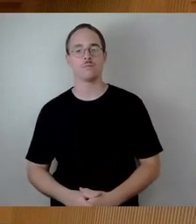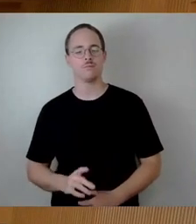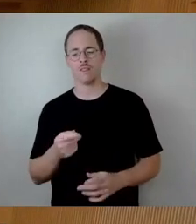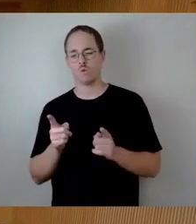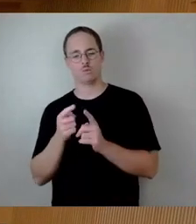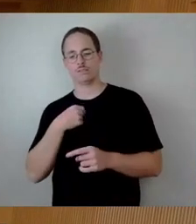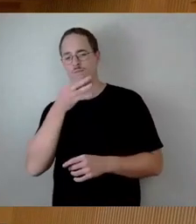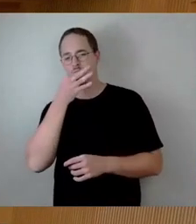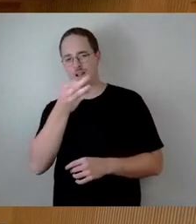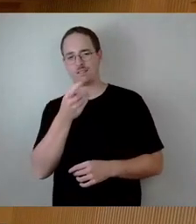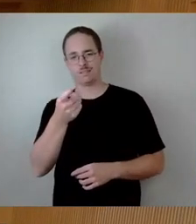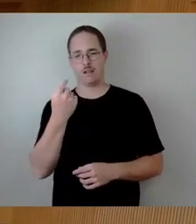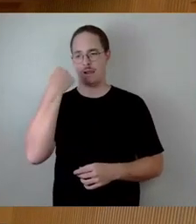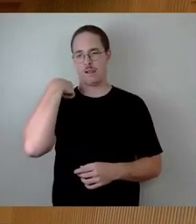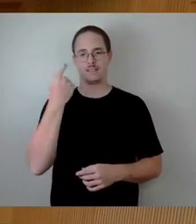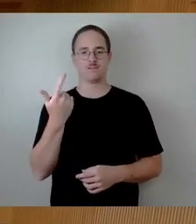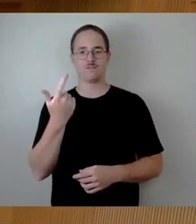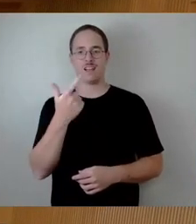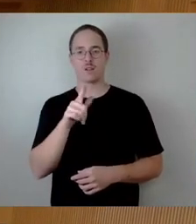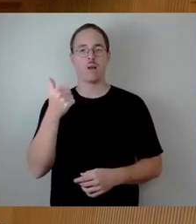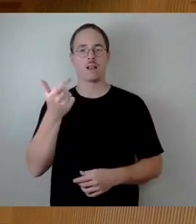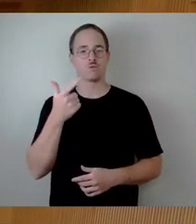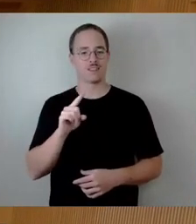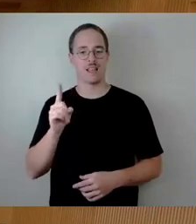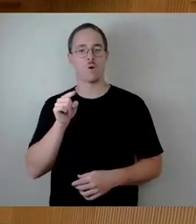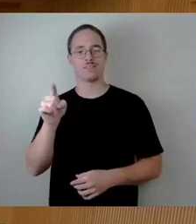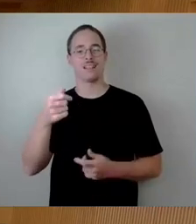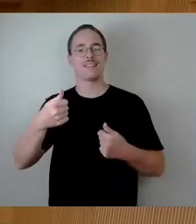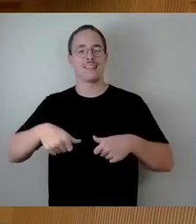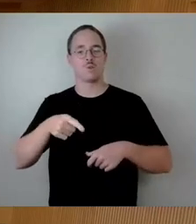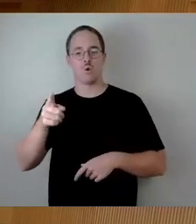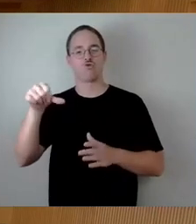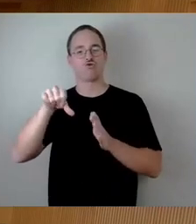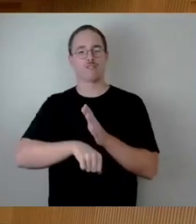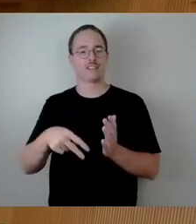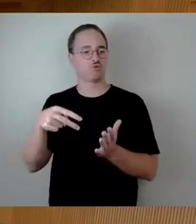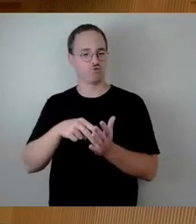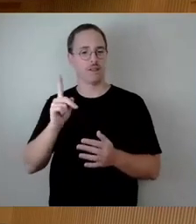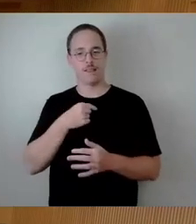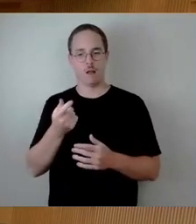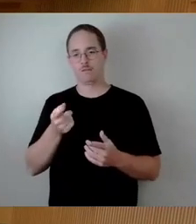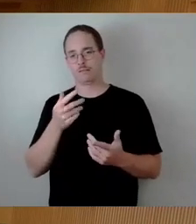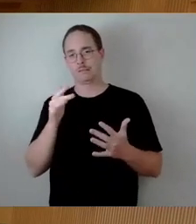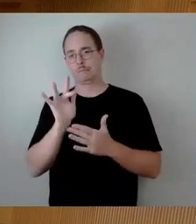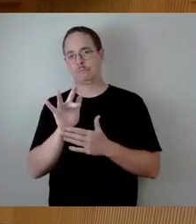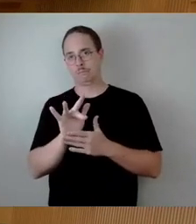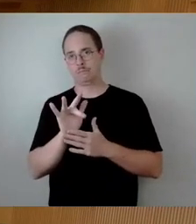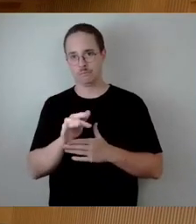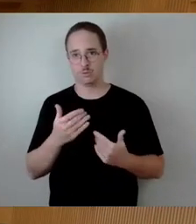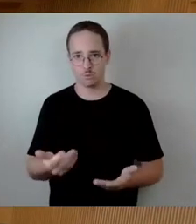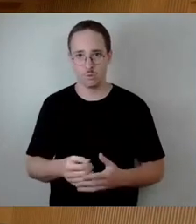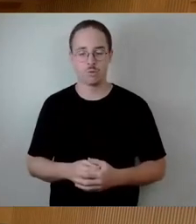Zustand der Dichtungen im Gleisbereich attestiert. Hat man dort irgendwelche Eingriffe vorgenommen, um, sage ich mal, Verbesserungen zu erzielen oder hat man das laufen lassen?